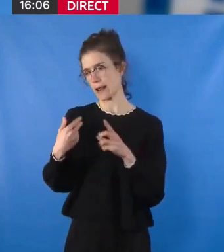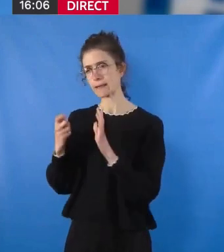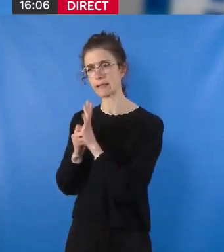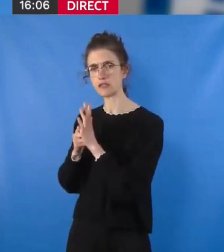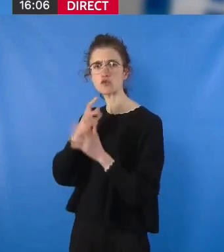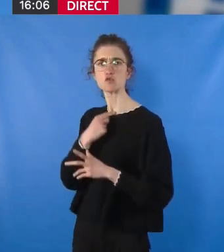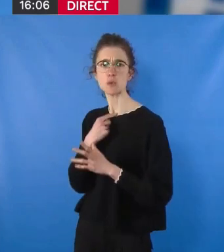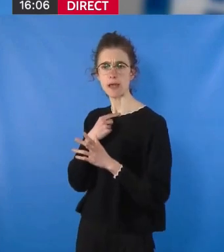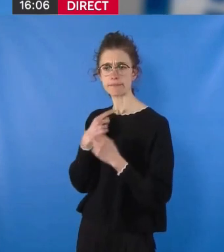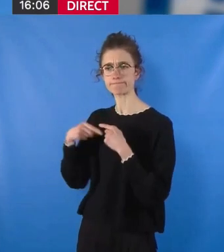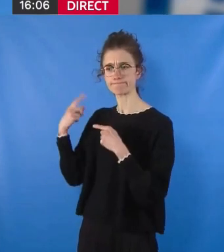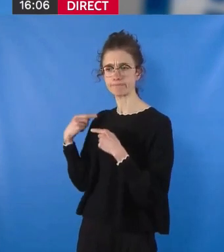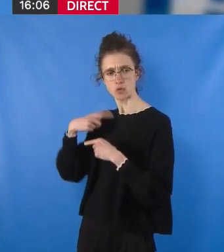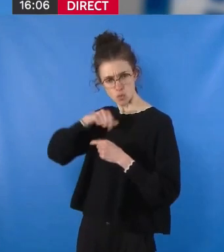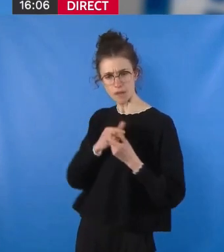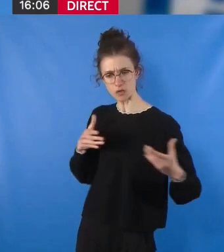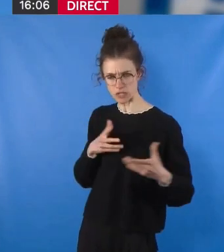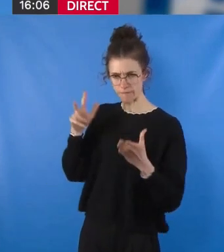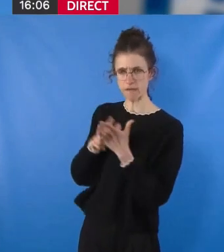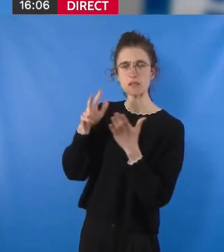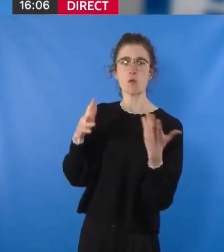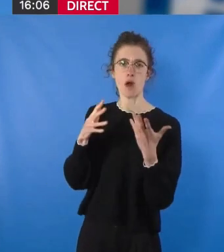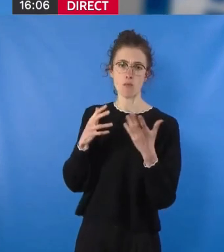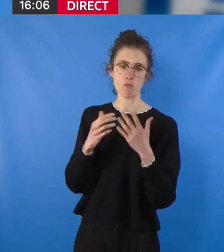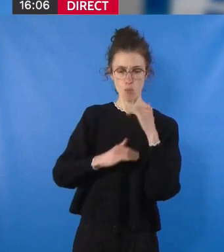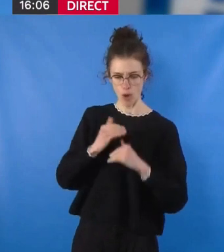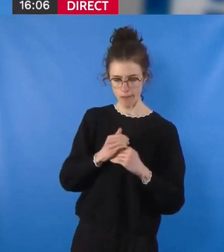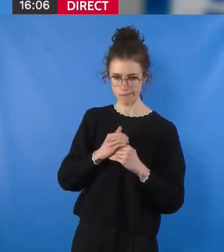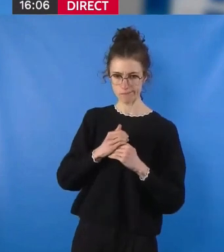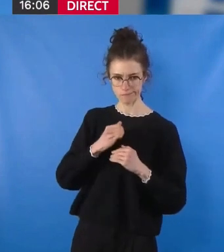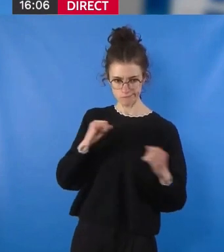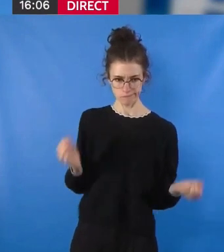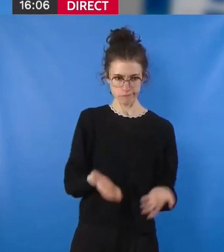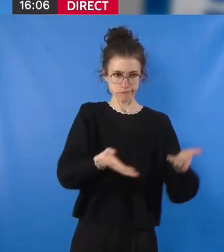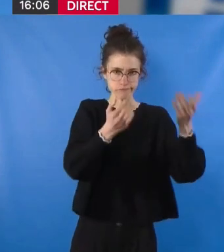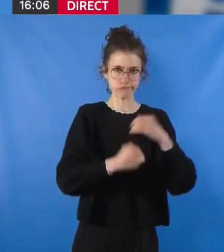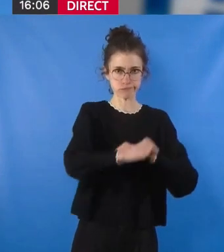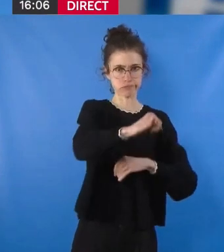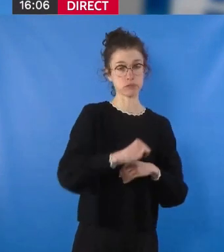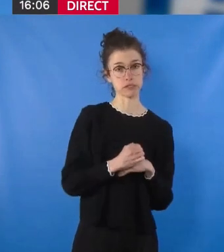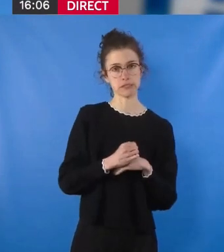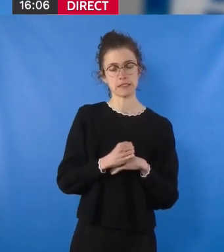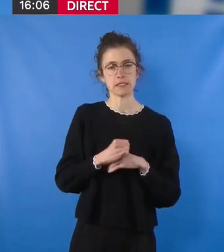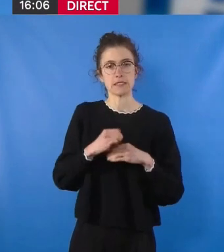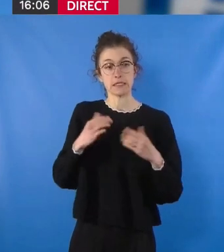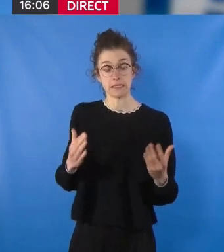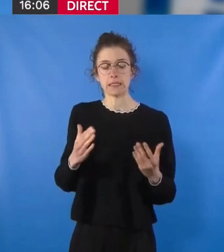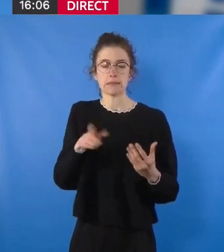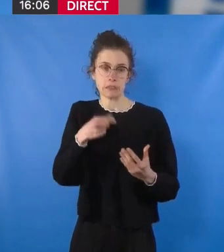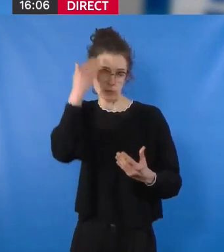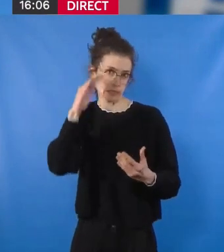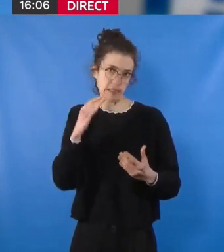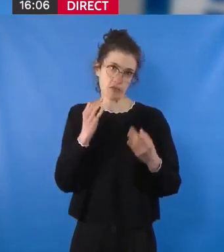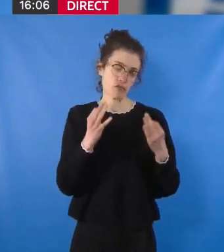plan de relance pour ce dernier. Le groupe communiste reconnaît qu'il faut du temps pour remettre en marche un secteur d'activité comme le logement,